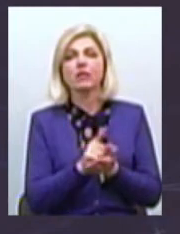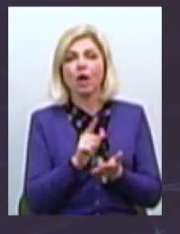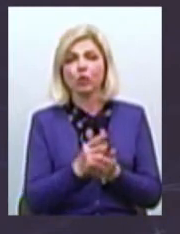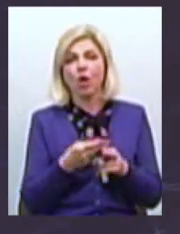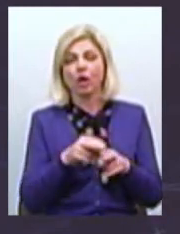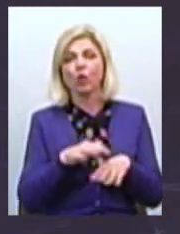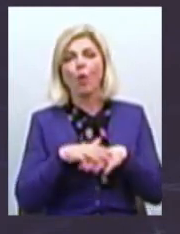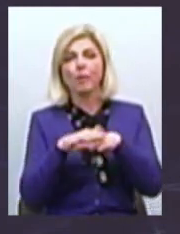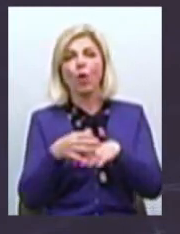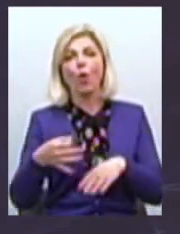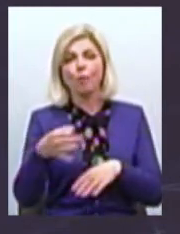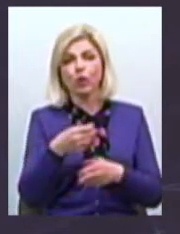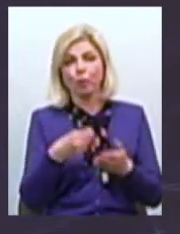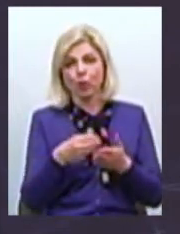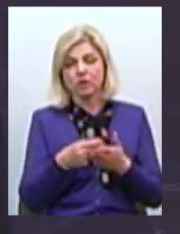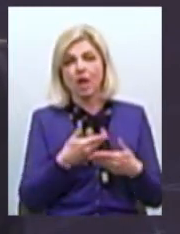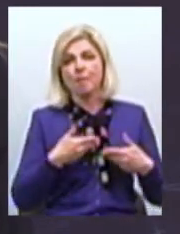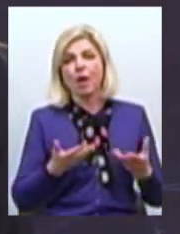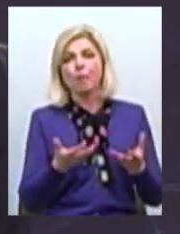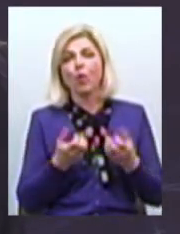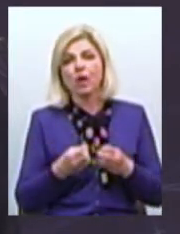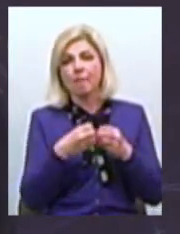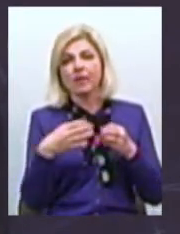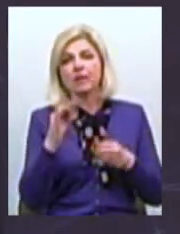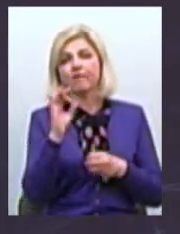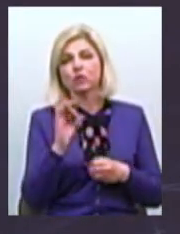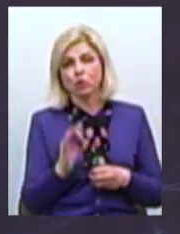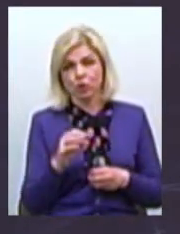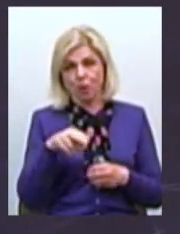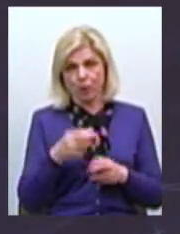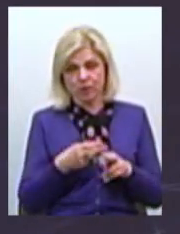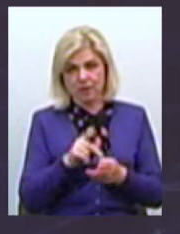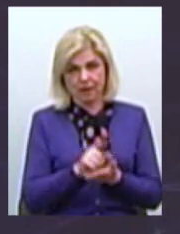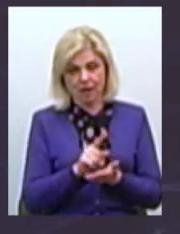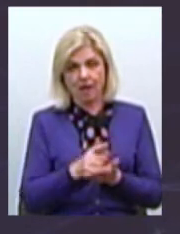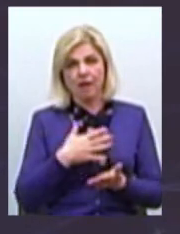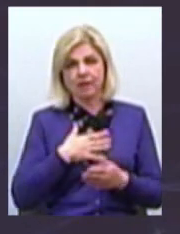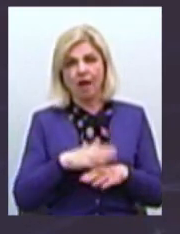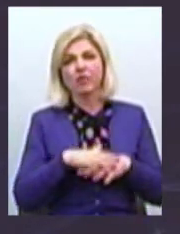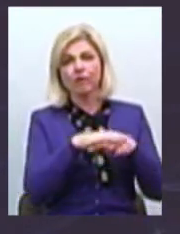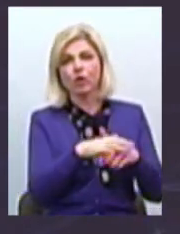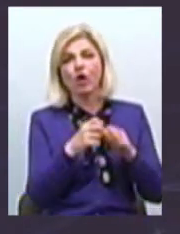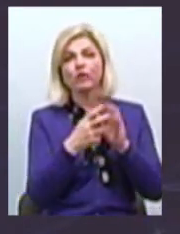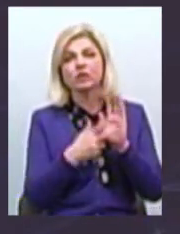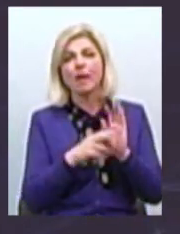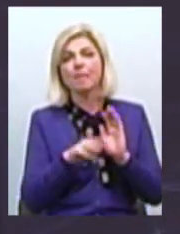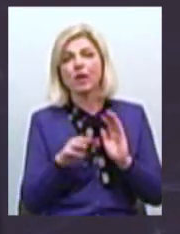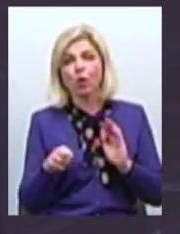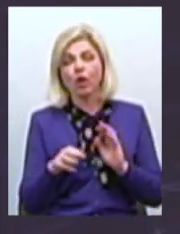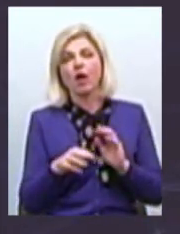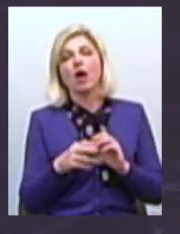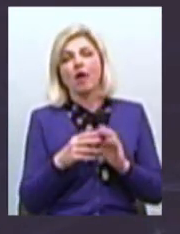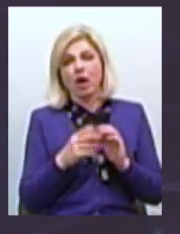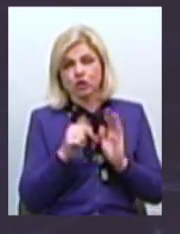обласний бюджет То ми отримуємо 15% від цього ПДФО Це наше надходження 800 мільйонів обласний бюджет 60